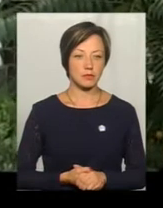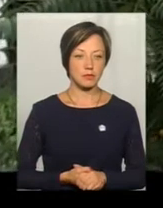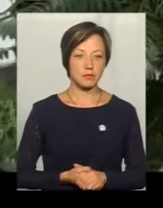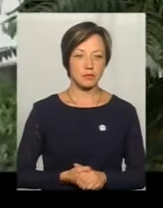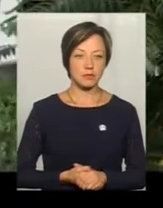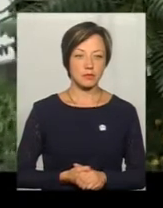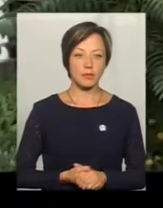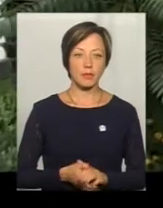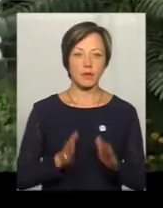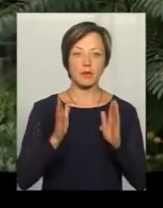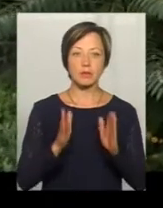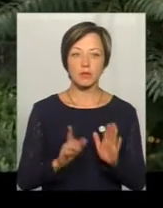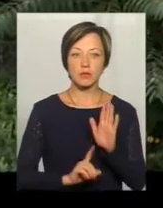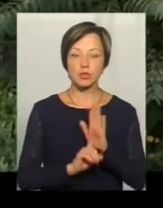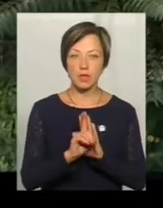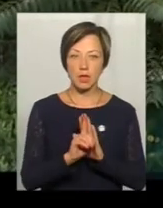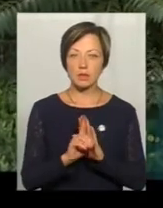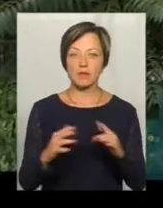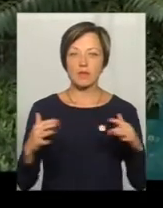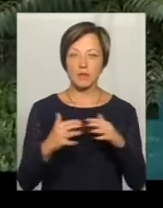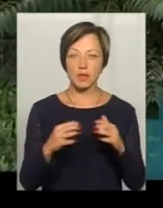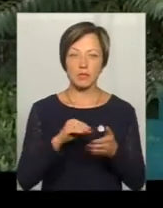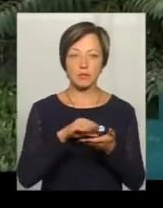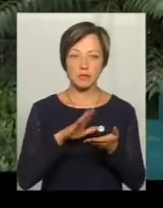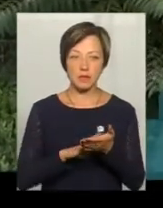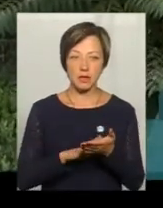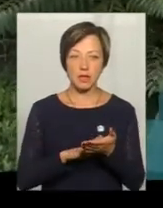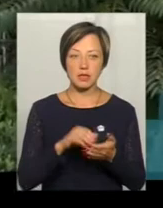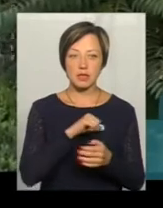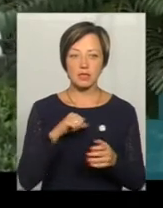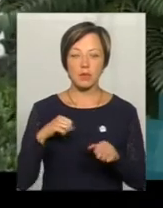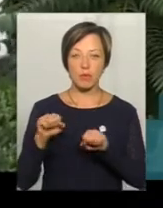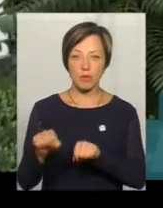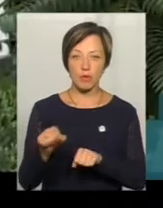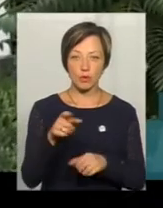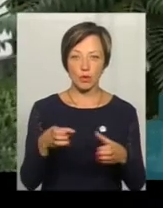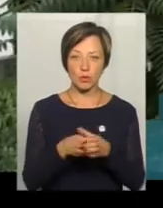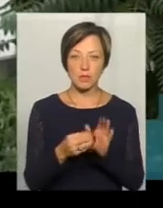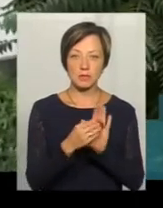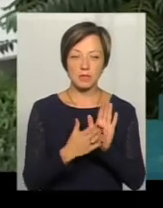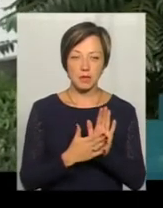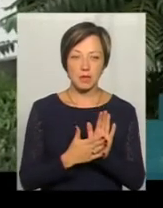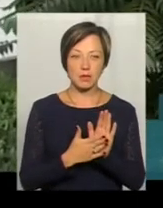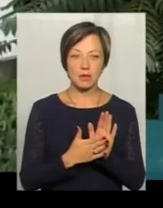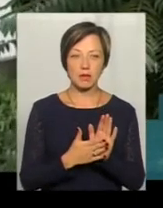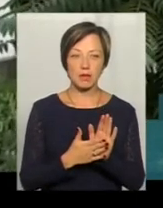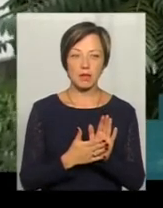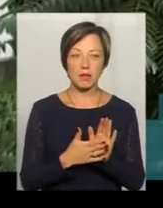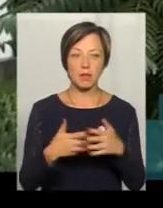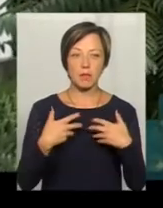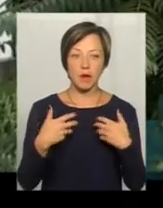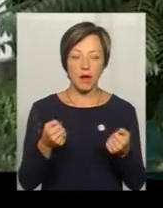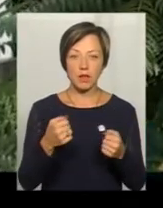Тільки почалася війна, ми зразу записалися. Тобто, ця наша група, вся самооборона, тоді, що тут була самооборона, ну, не брали нас, ніхто не дзвонив.